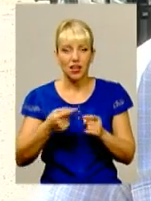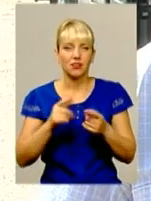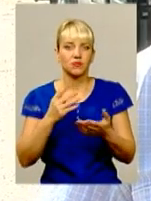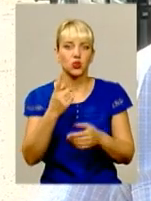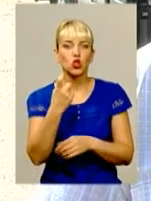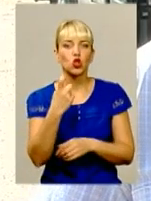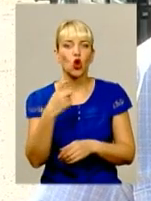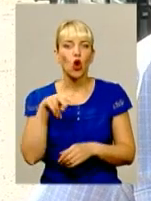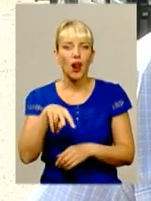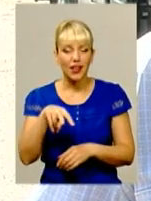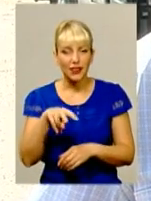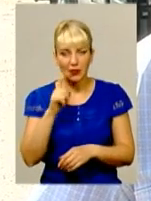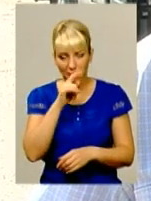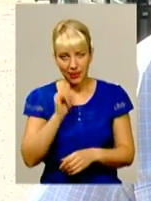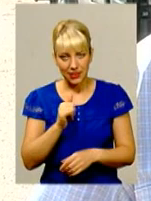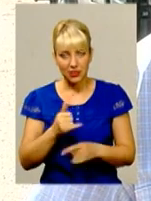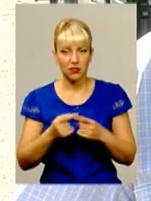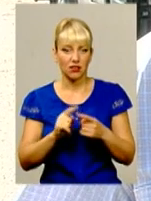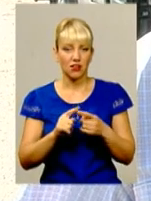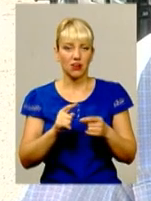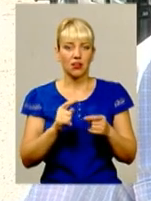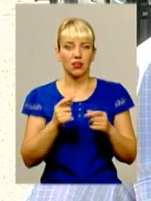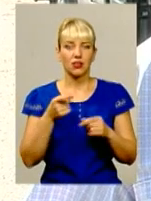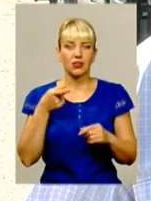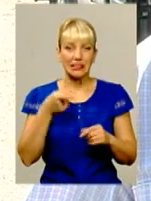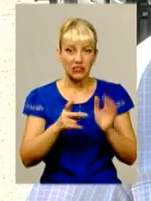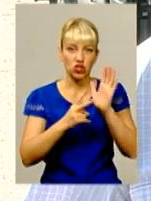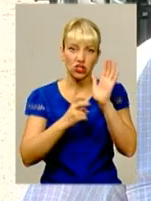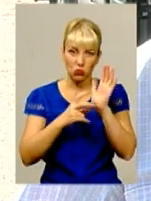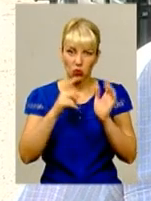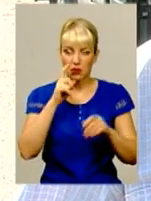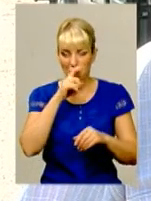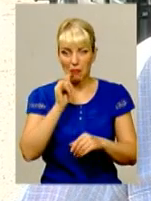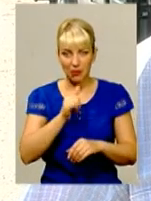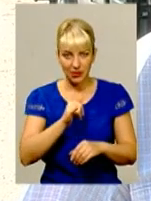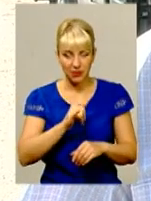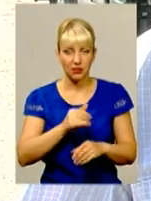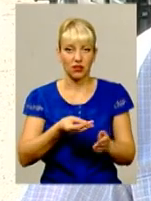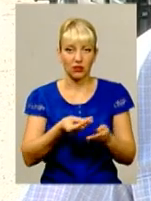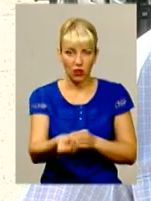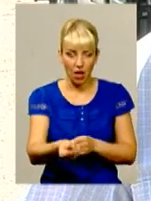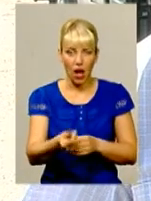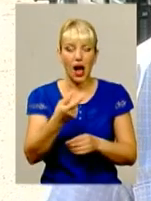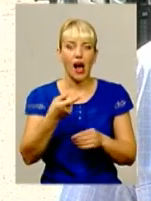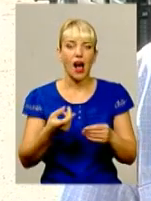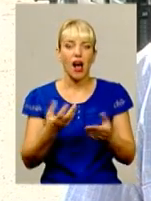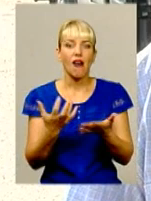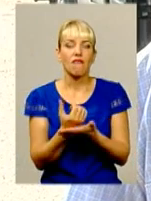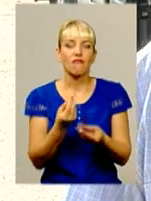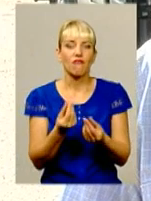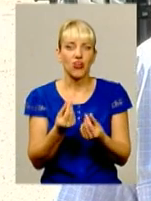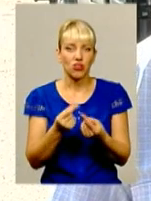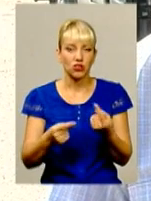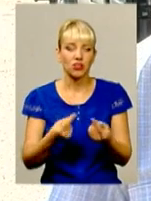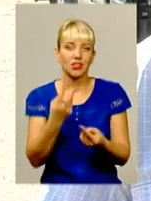100 літрів. Тобто 1700 гривень на сьогоднішній день і 2000 виручки. Тобто 300 гривень лишається. Треба цих 300 гривень